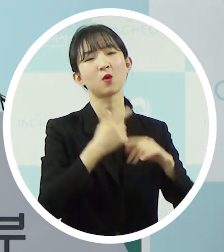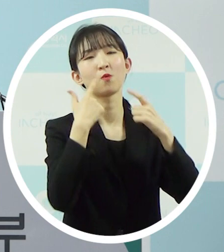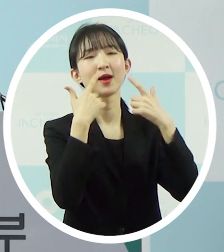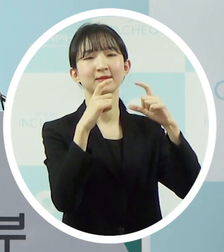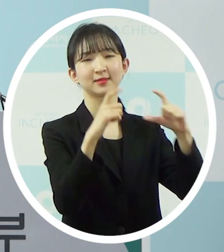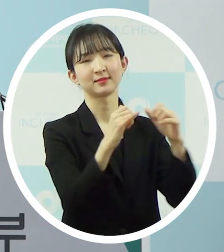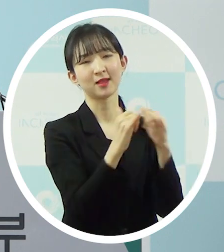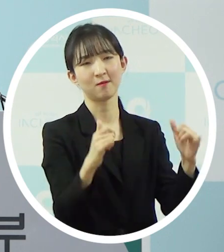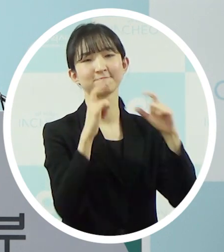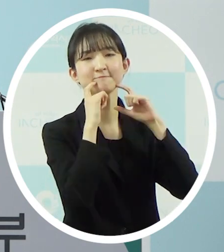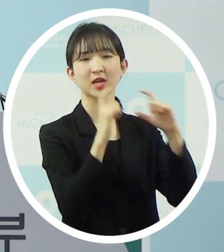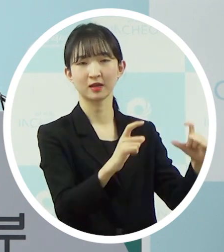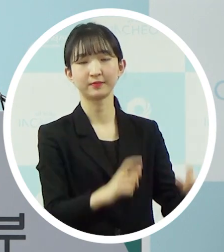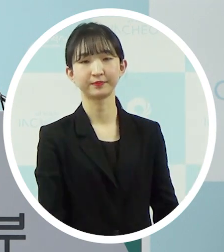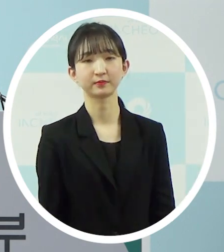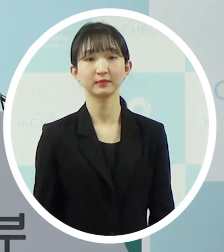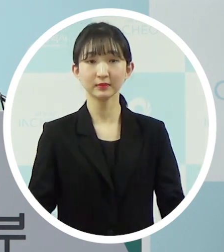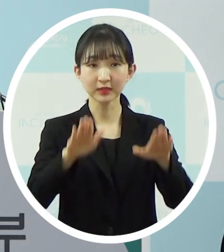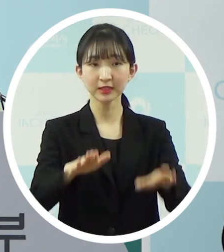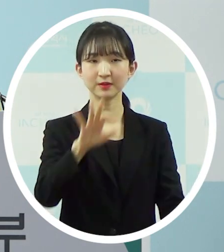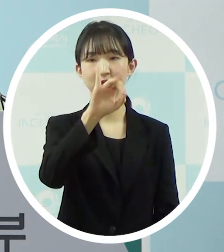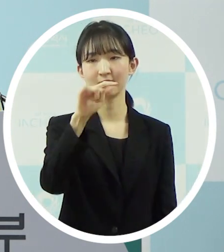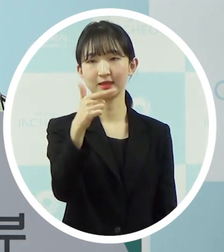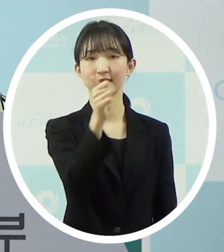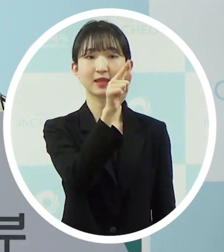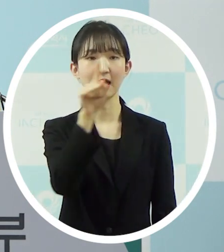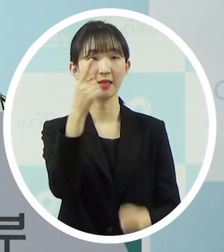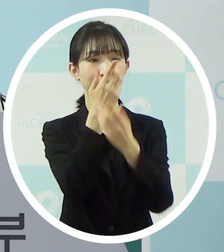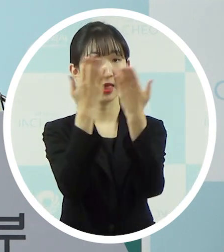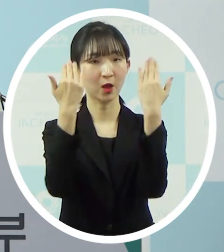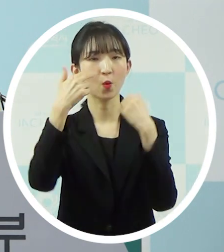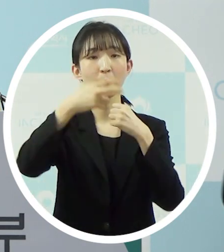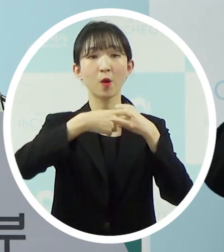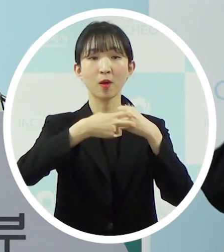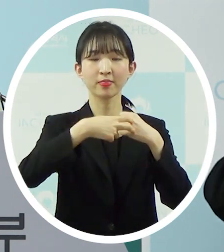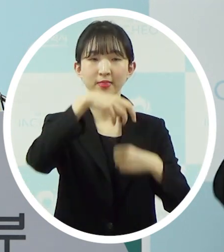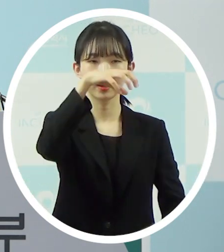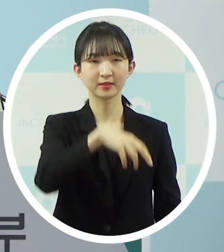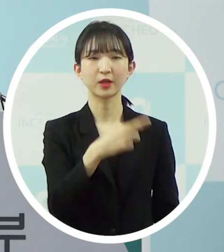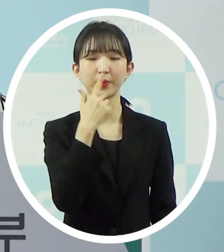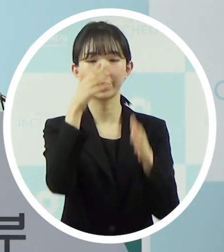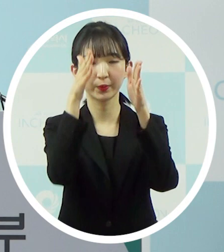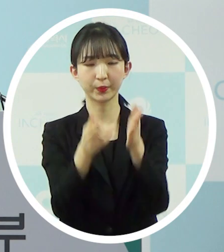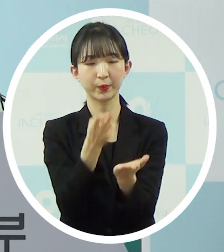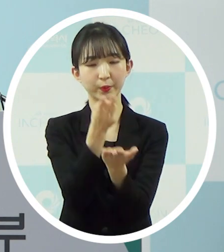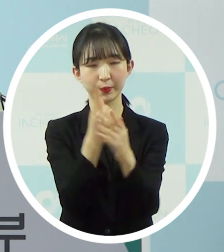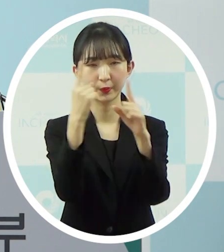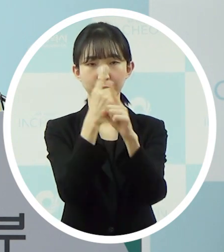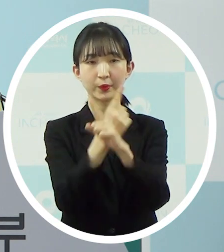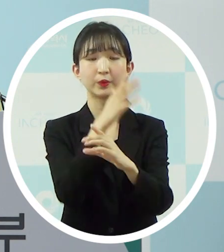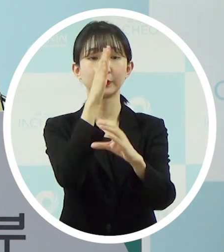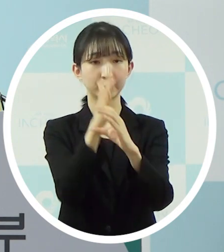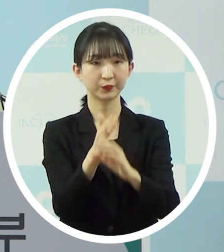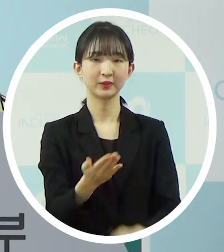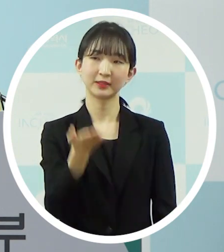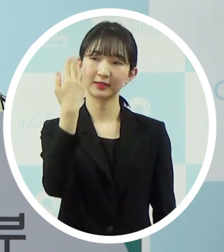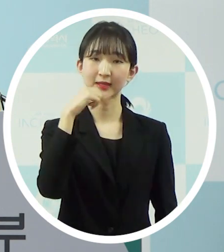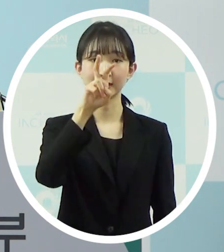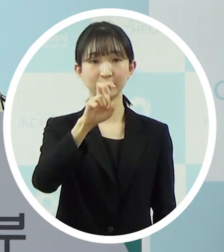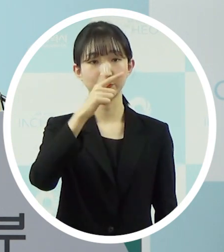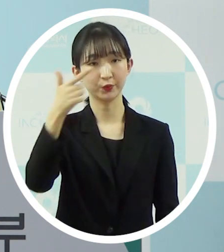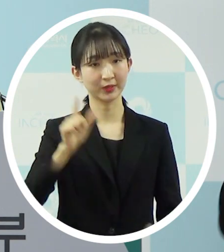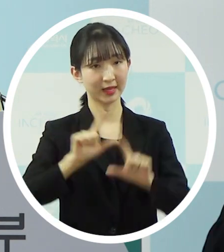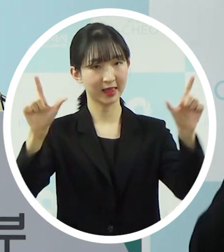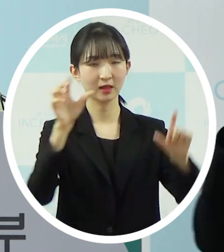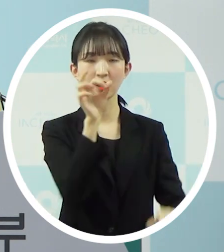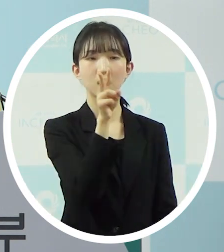받았습니다. 현재 인하대병원 음압병동에서 격리 치료 중입니다. 반면 지난 26일